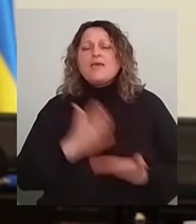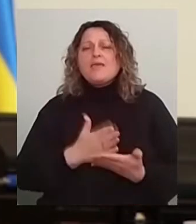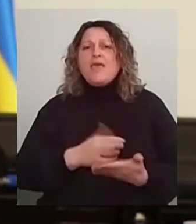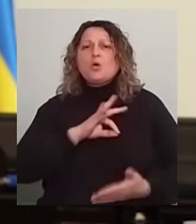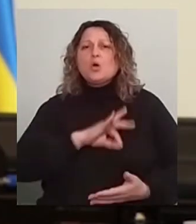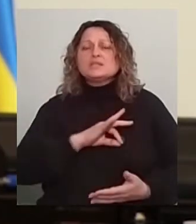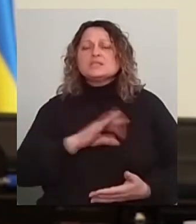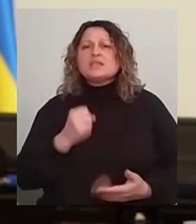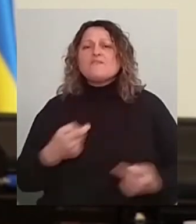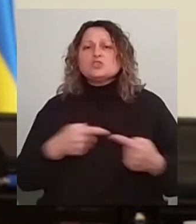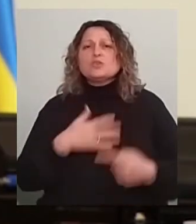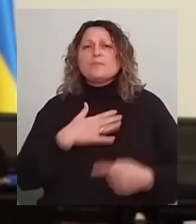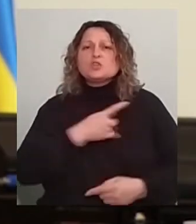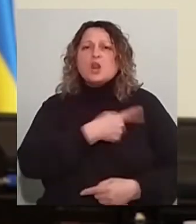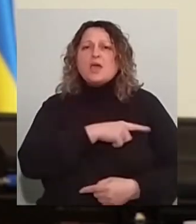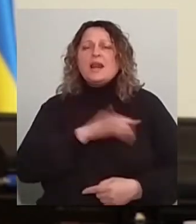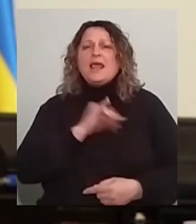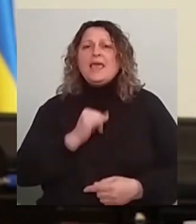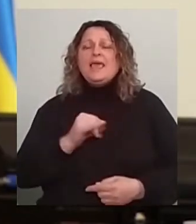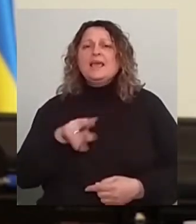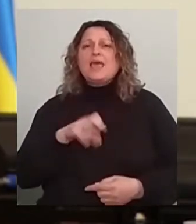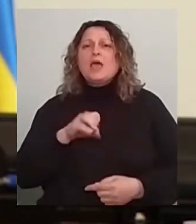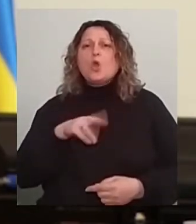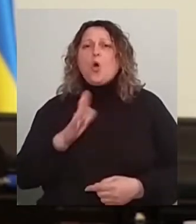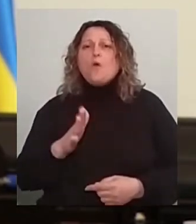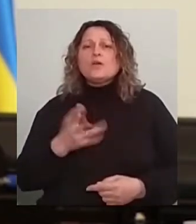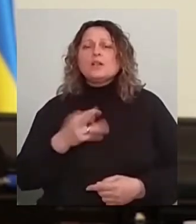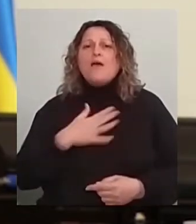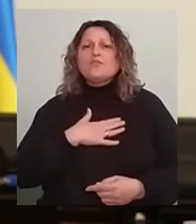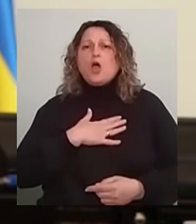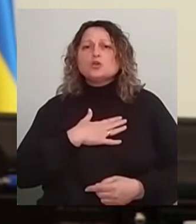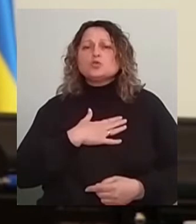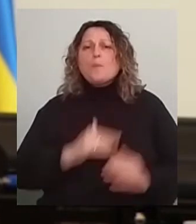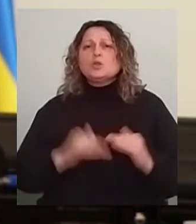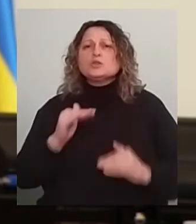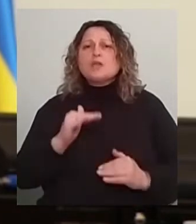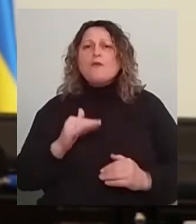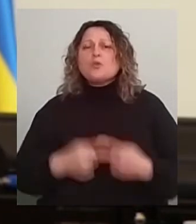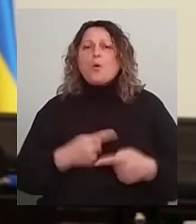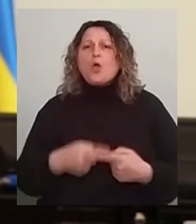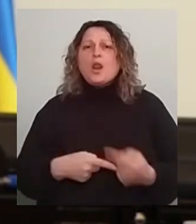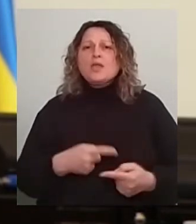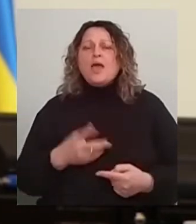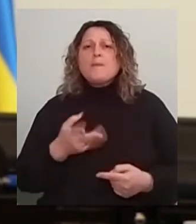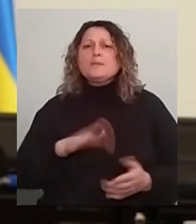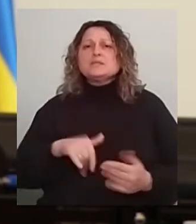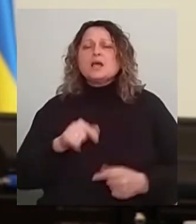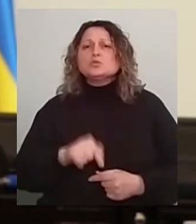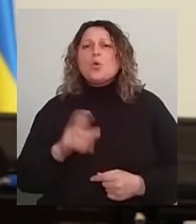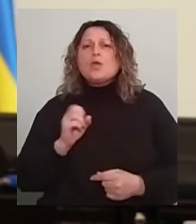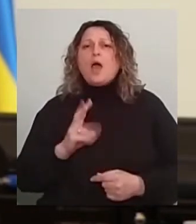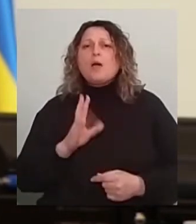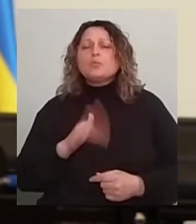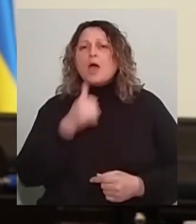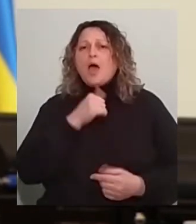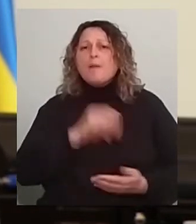наших лікарів та дієтологів для нашого підростаючого покоління. Після того, як пройде апробація і